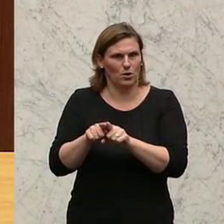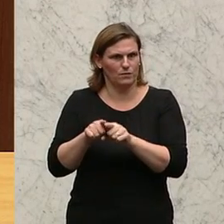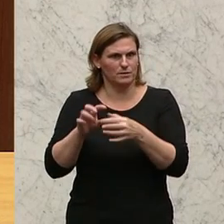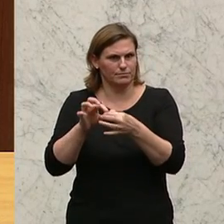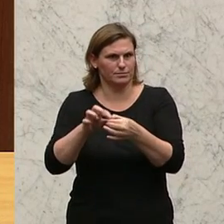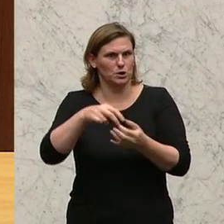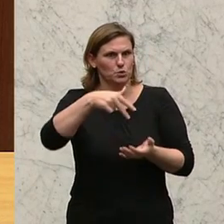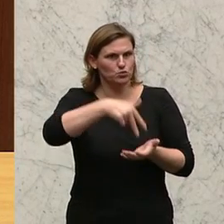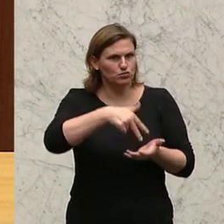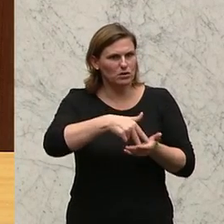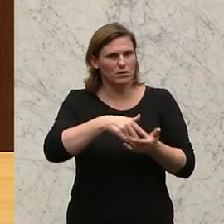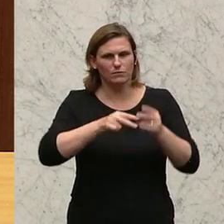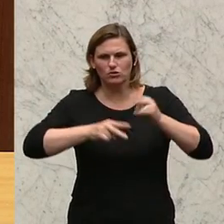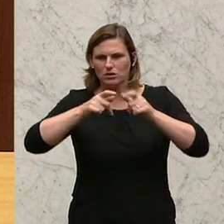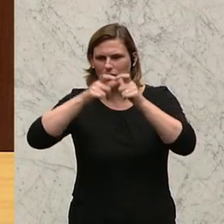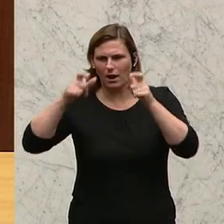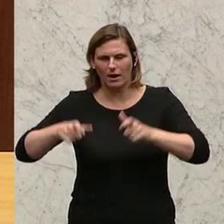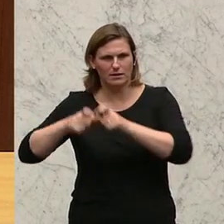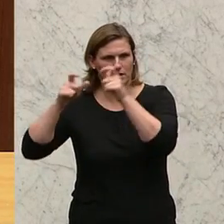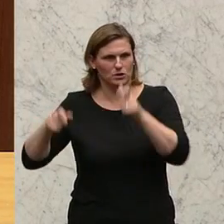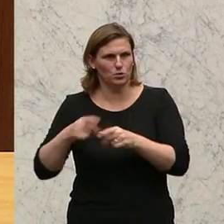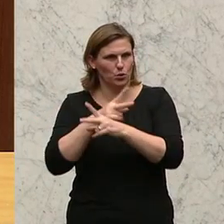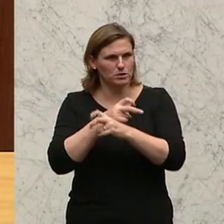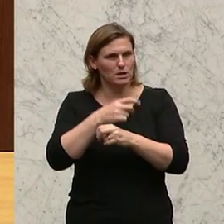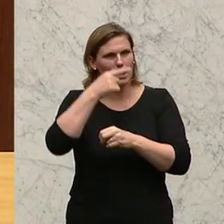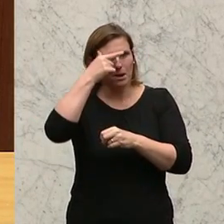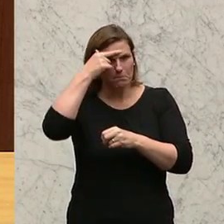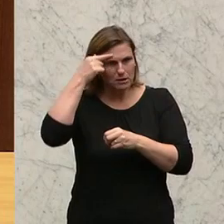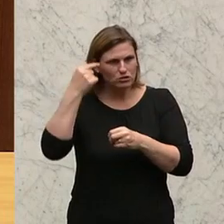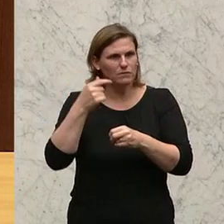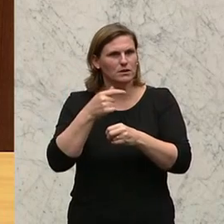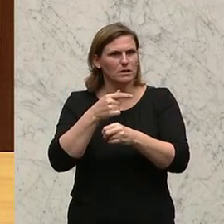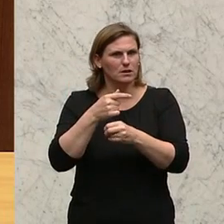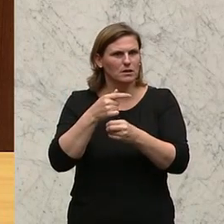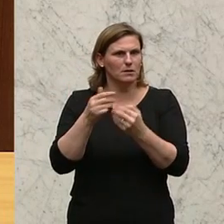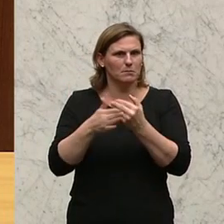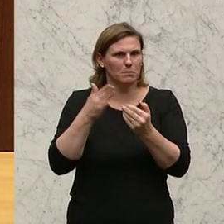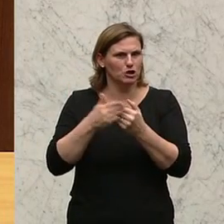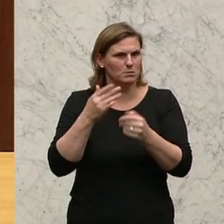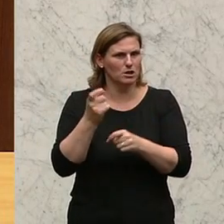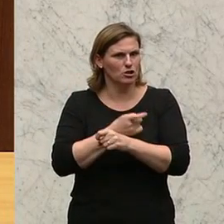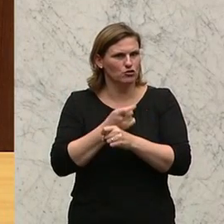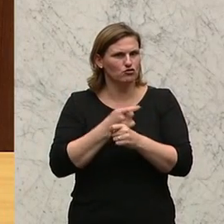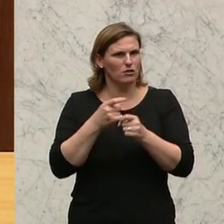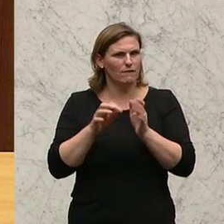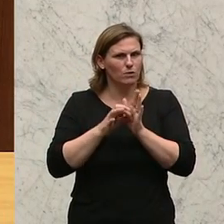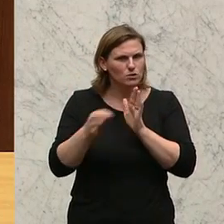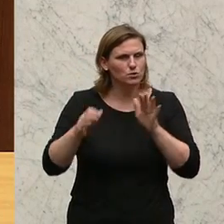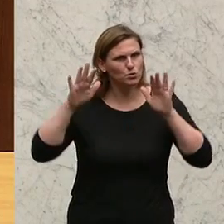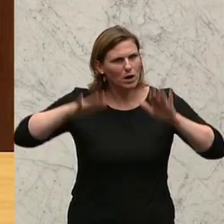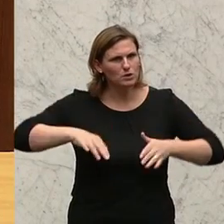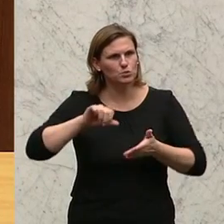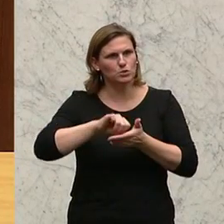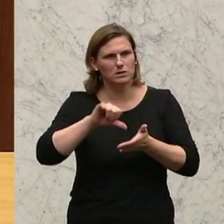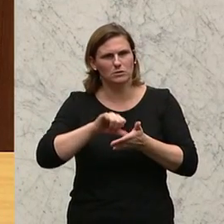umfasst hier alle Einrichtungen in Österreich, in denen Menschen angehalten werden, etwa in Strafvollzugsanstalten, Asylzentren,